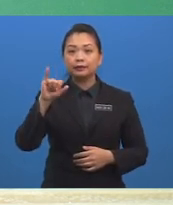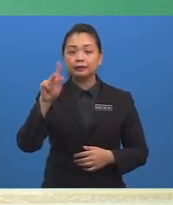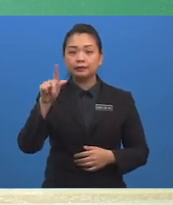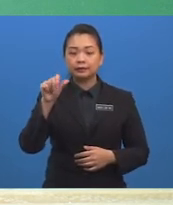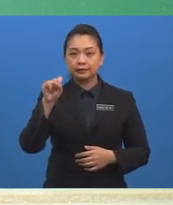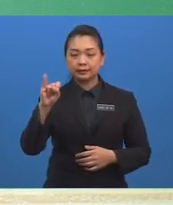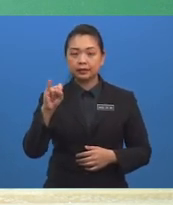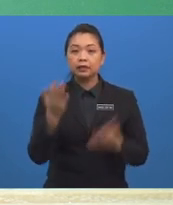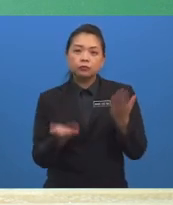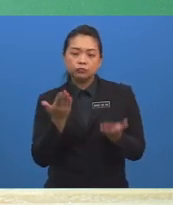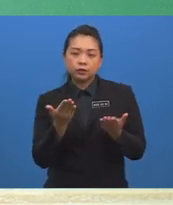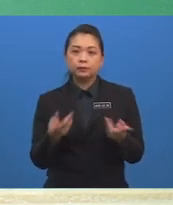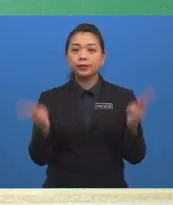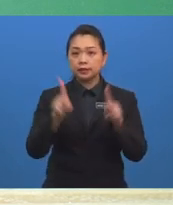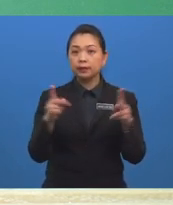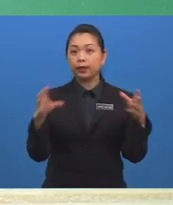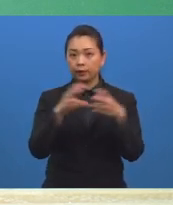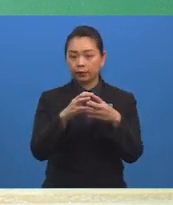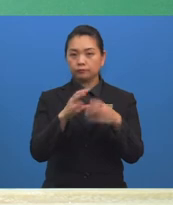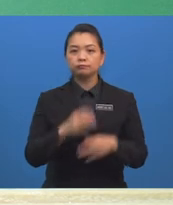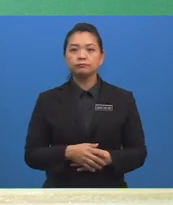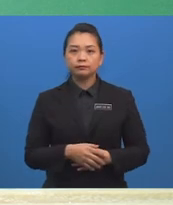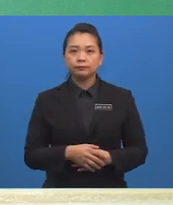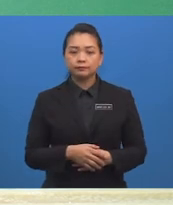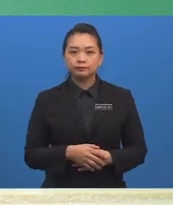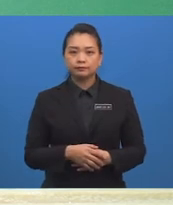peristiwa bergabung sebagai pengukuhan